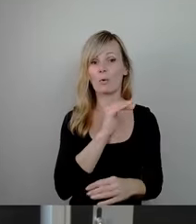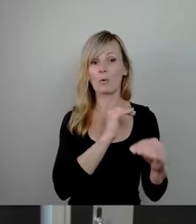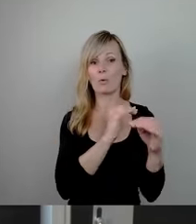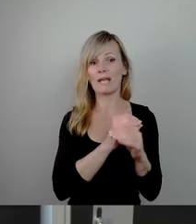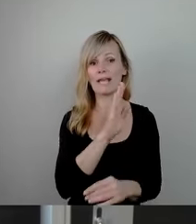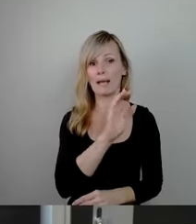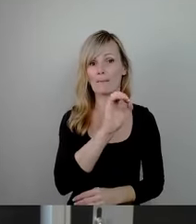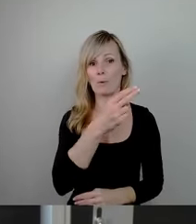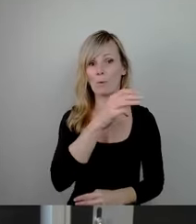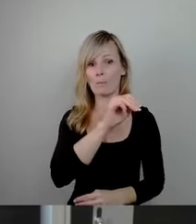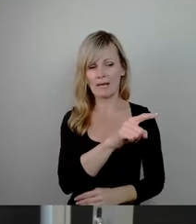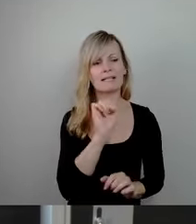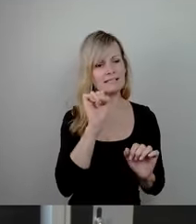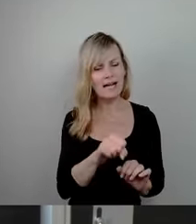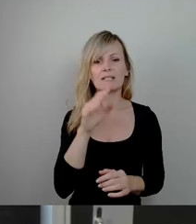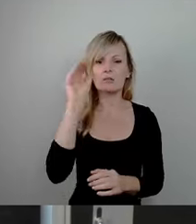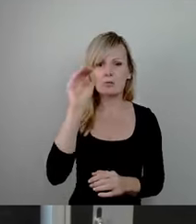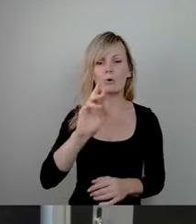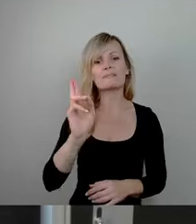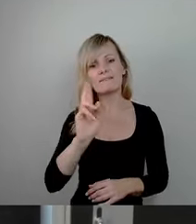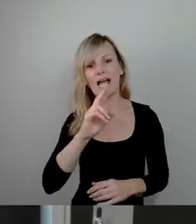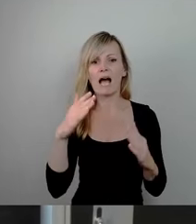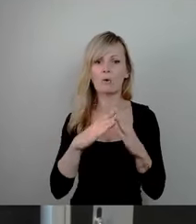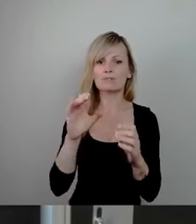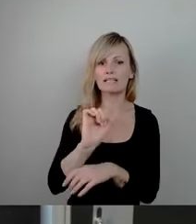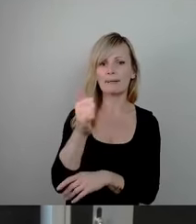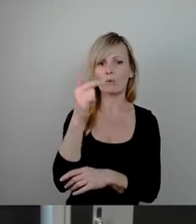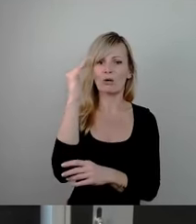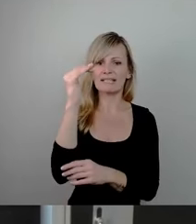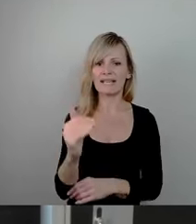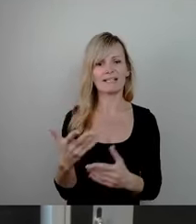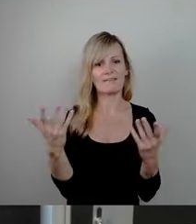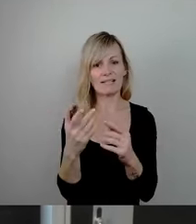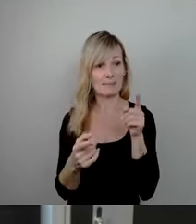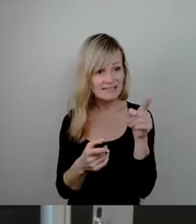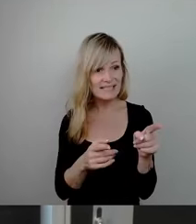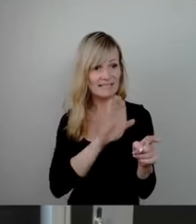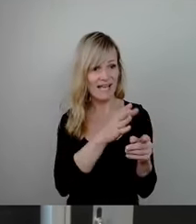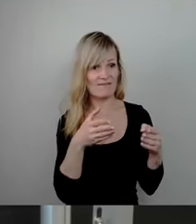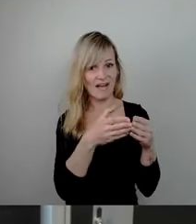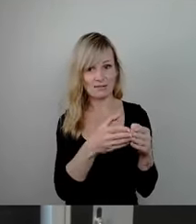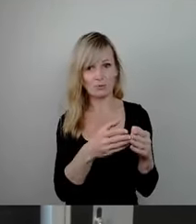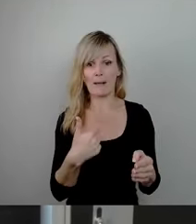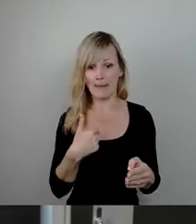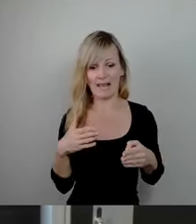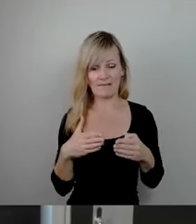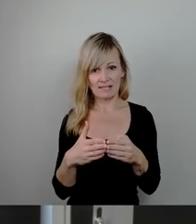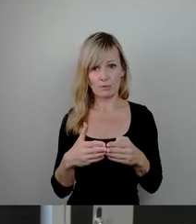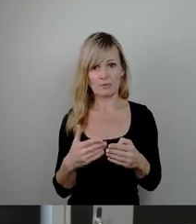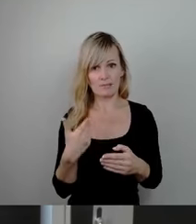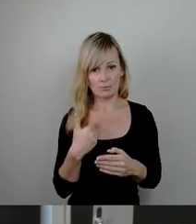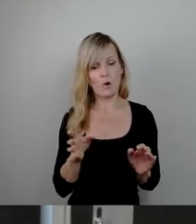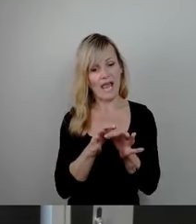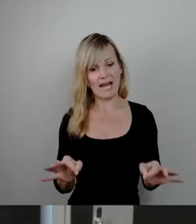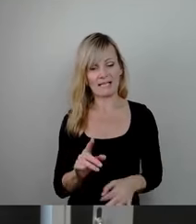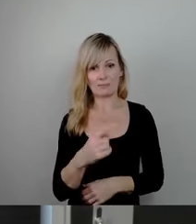darüber sprechen, wie wir zukünftig Haushaltsprioritäten auch setzen. Aber Sie und Ihre Fraktion und auch meine Fraktion, das gehört zur Ehrlichkeit dazu,